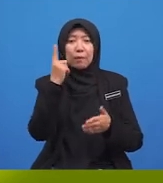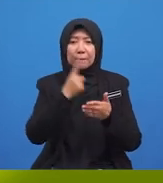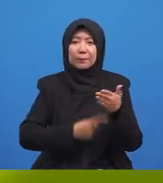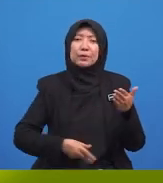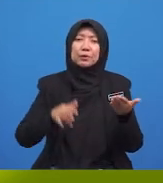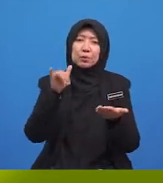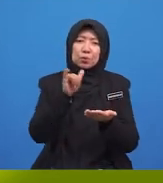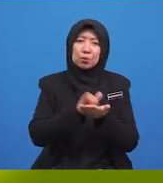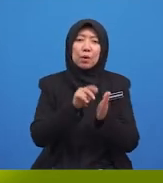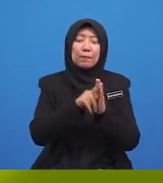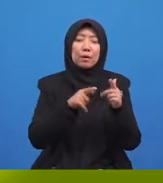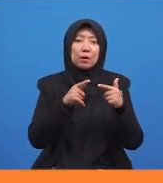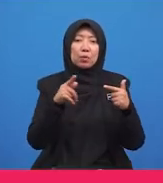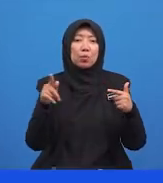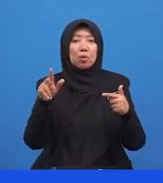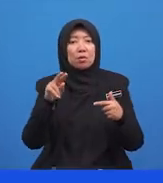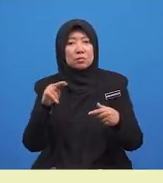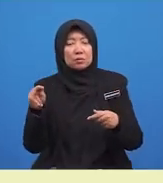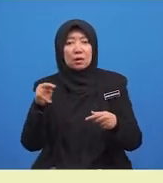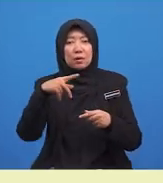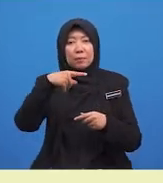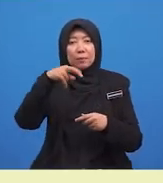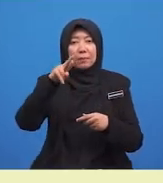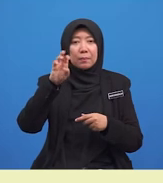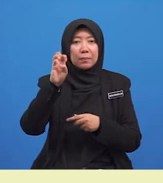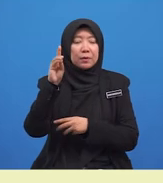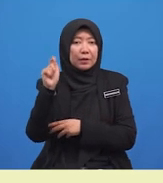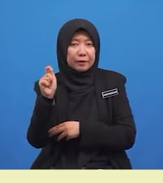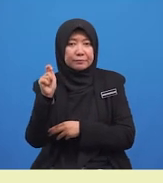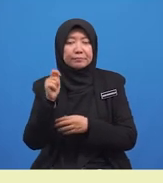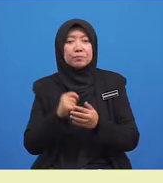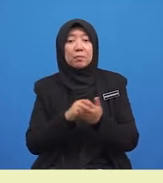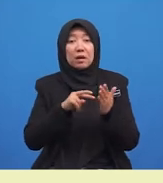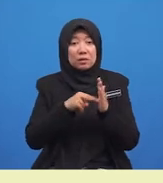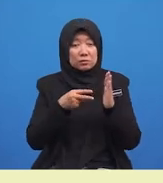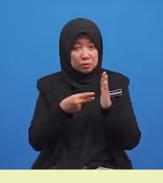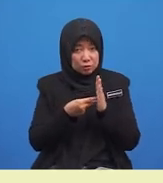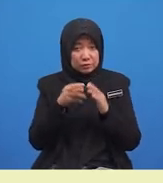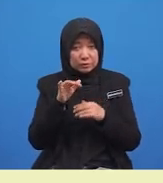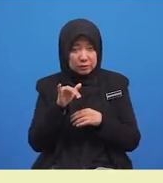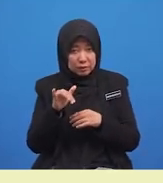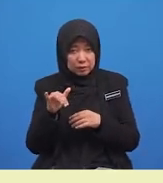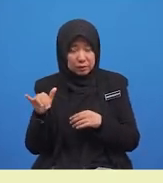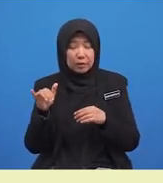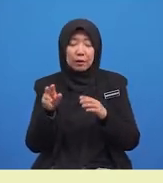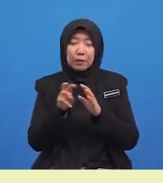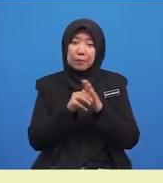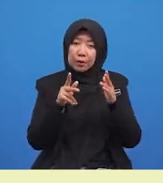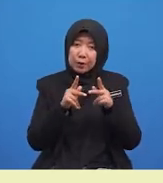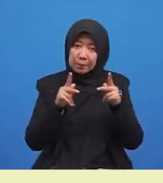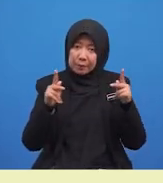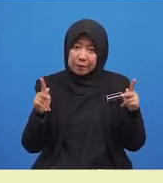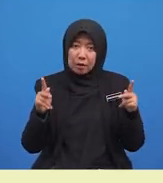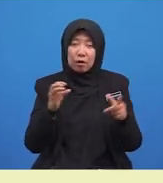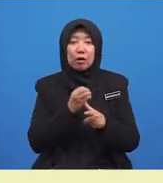itu perluasan predikat. Perluasan predikat bermaksud mengembangkan